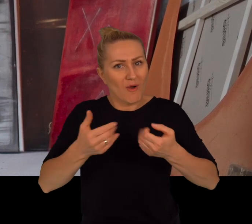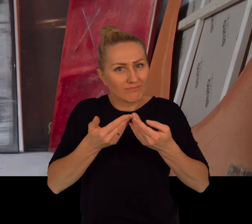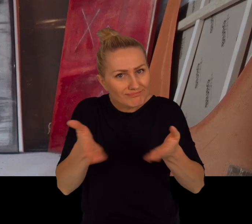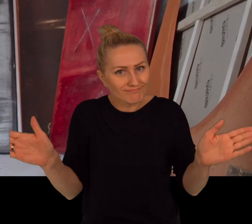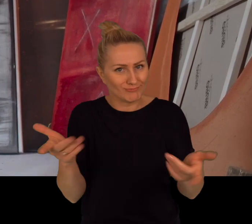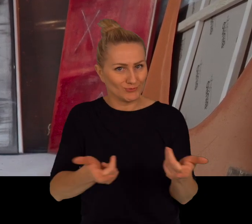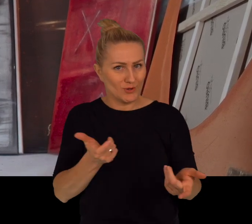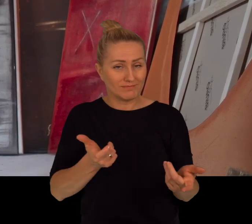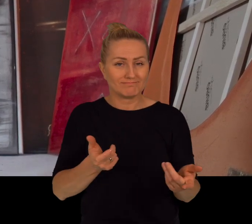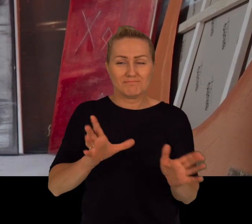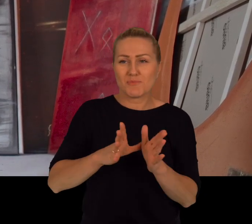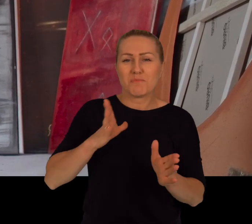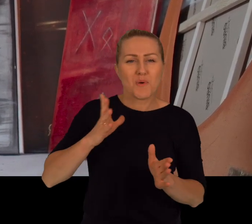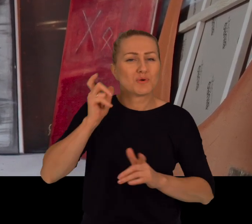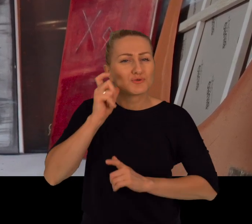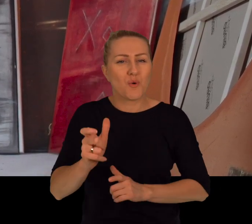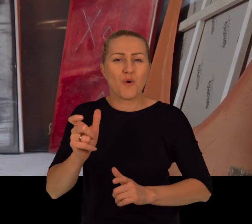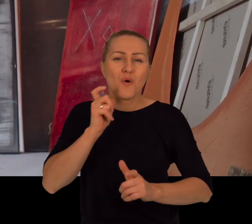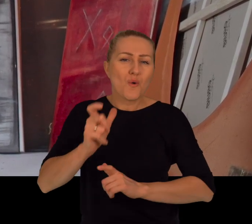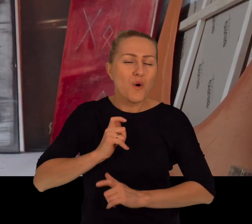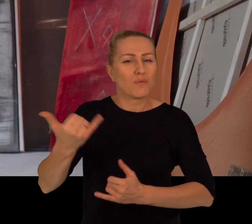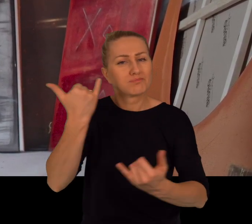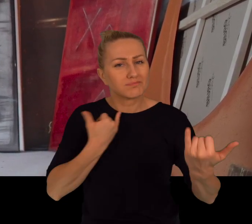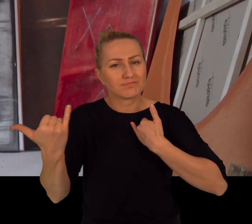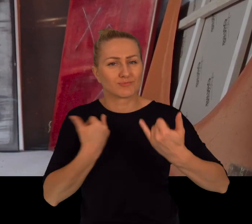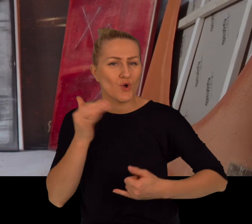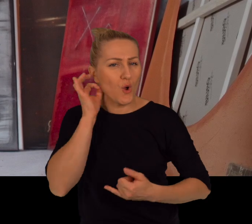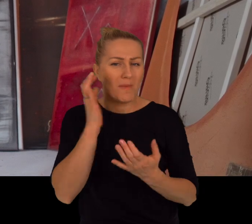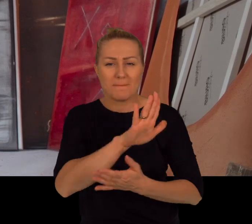działalność. Zgłaszały się do nas kobiety z różnymi problemami.